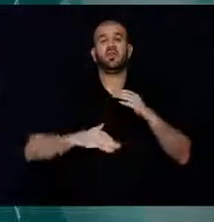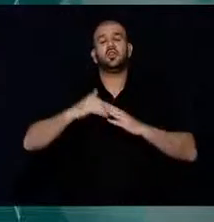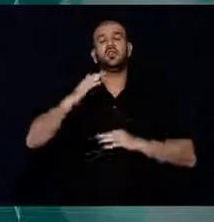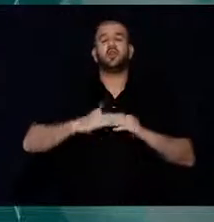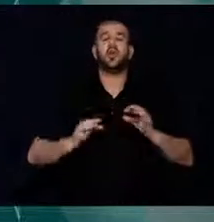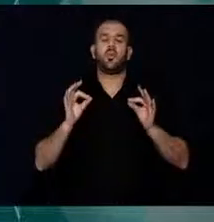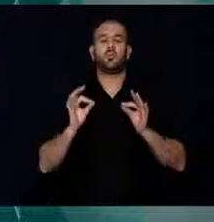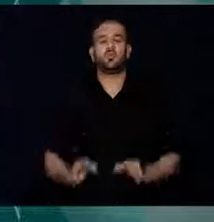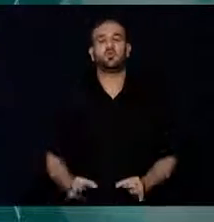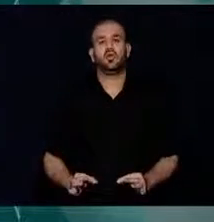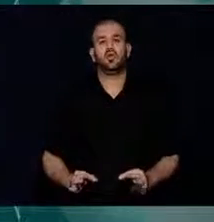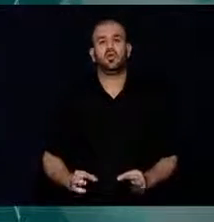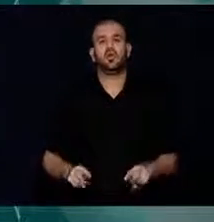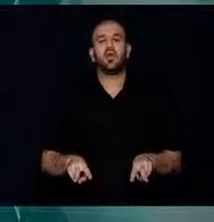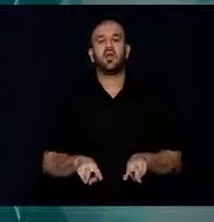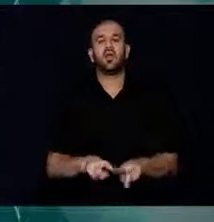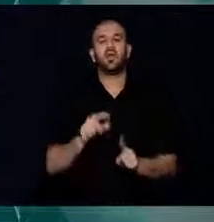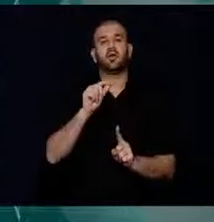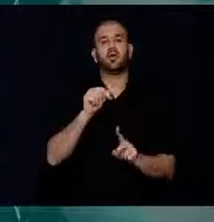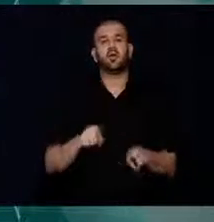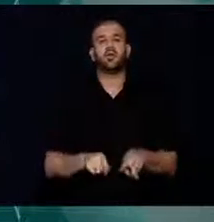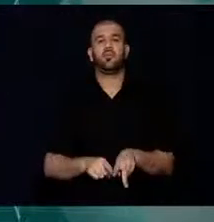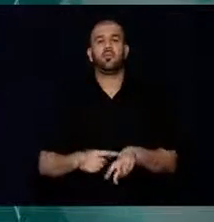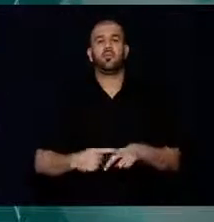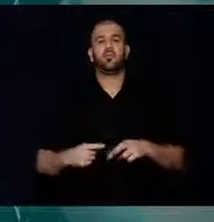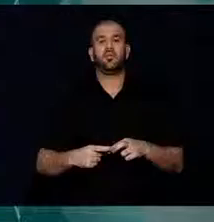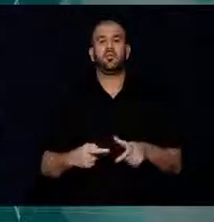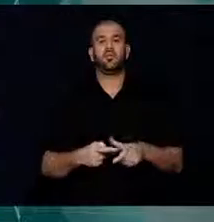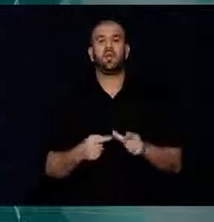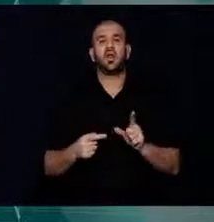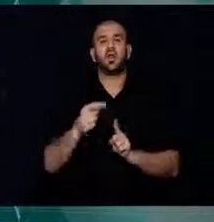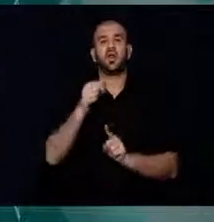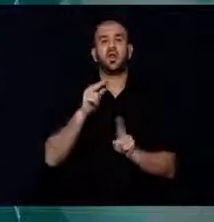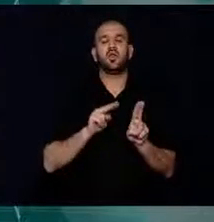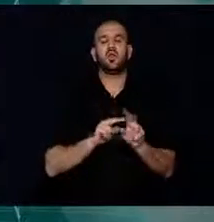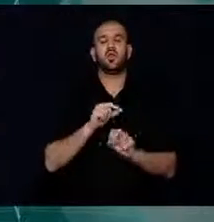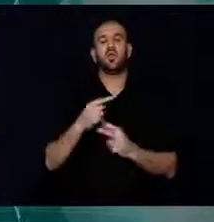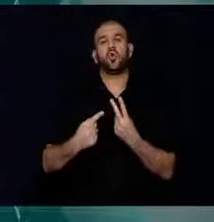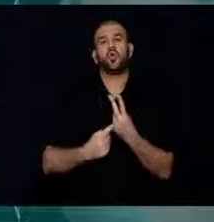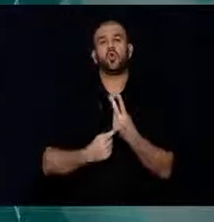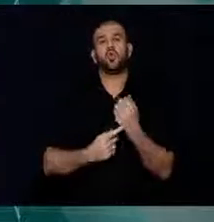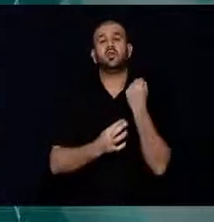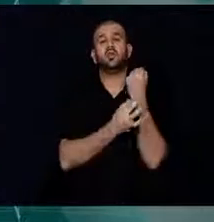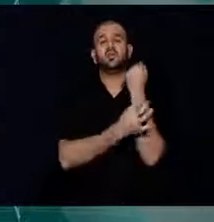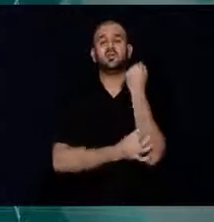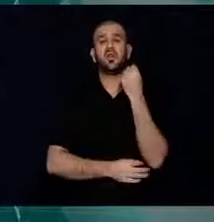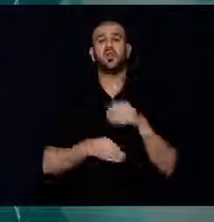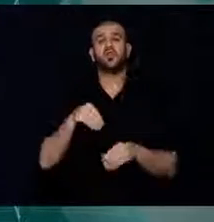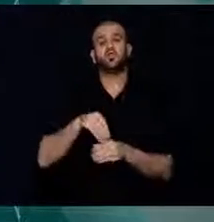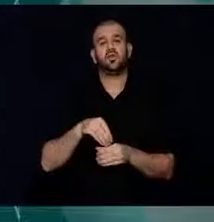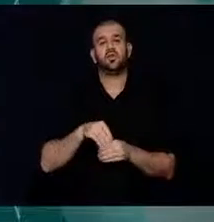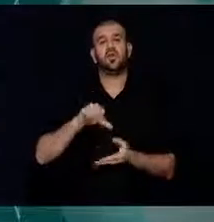Evinin, Temeli, Atıldı. Minareli köy sınırları içerisinde, Lefkoşa,